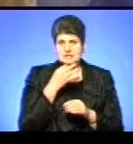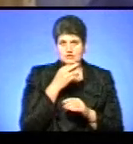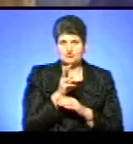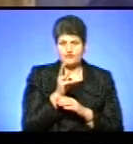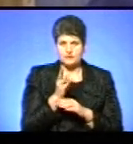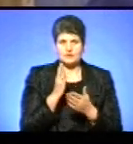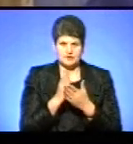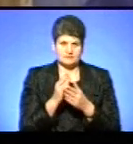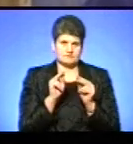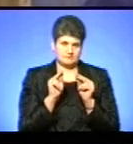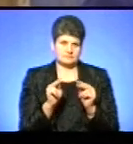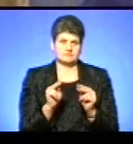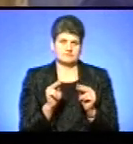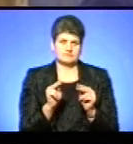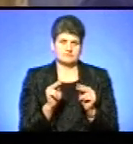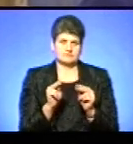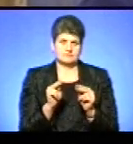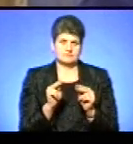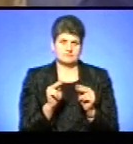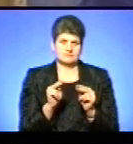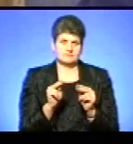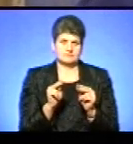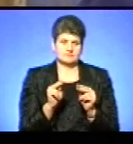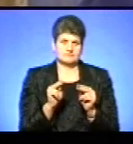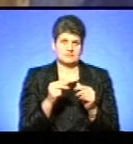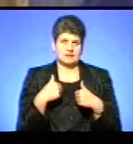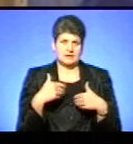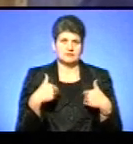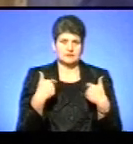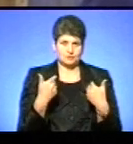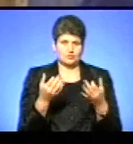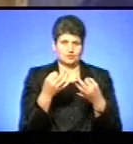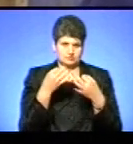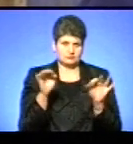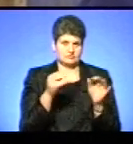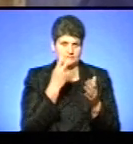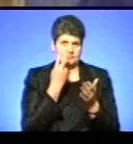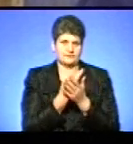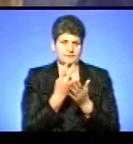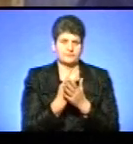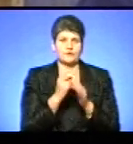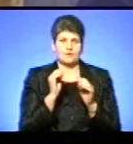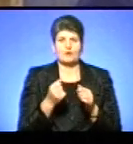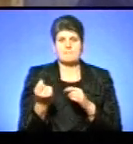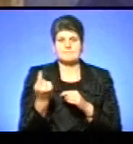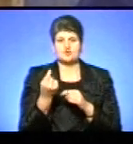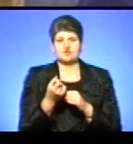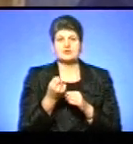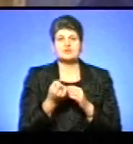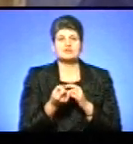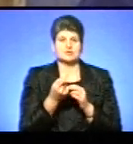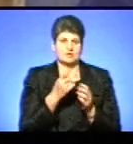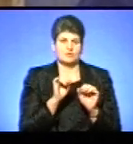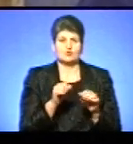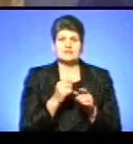автентичне, тобто публічний його доступ я особисто як перше джерело. Єдине,